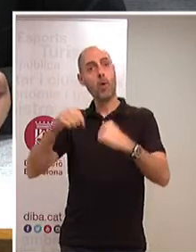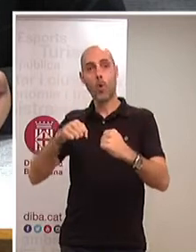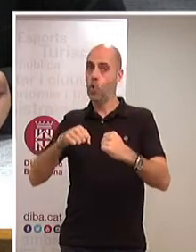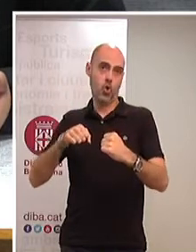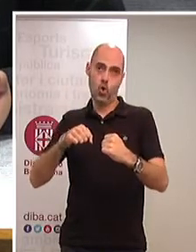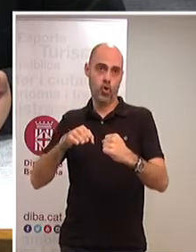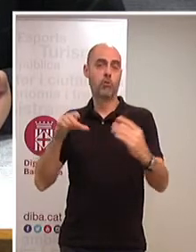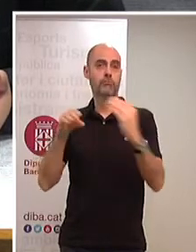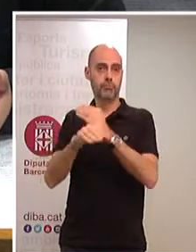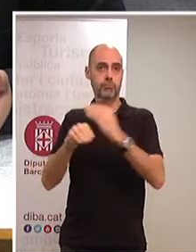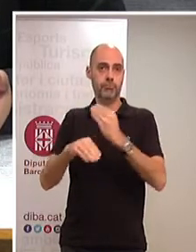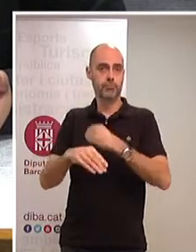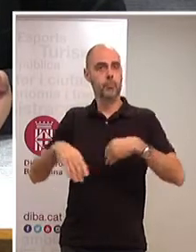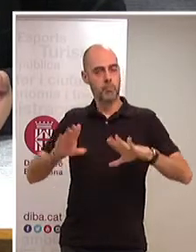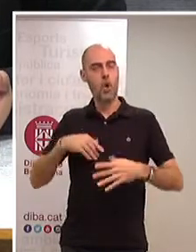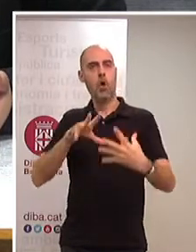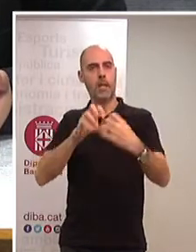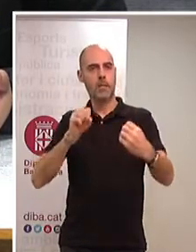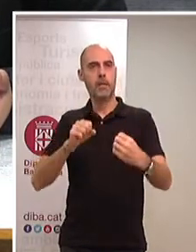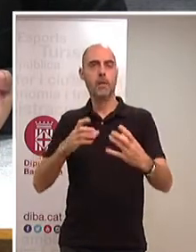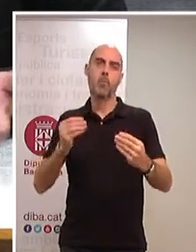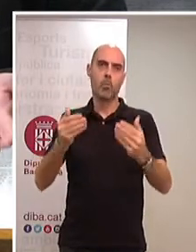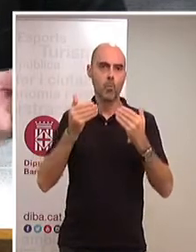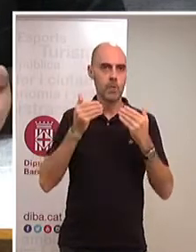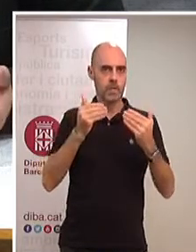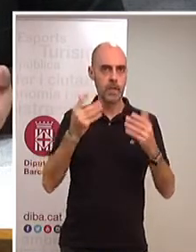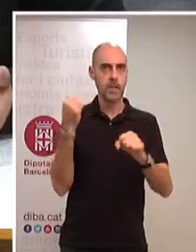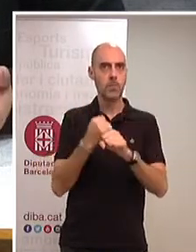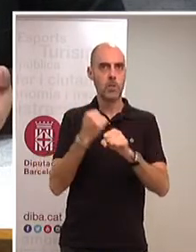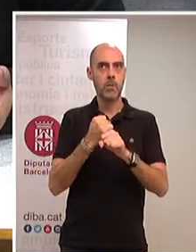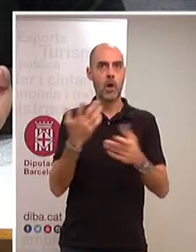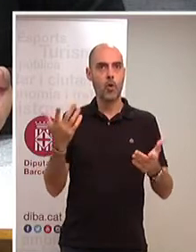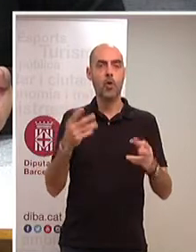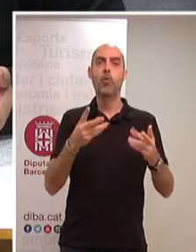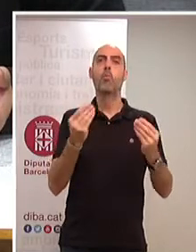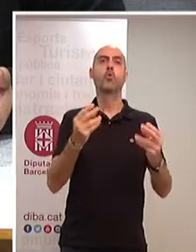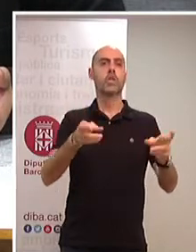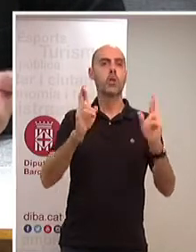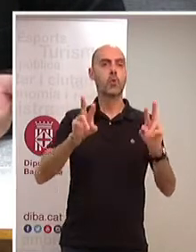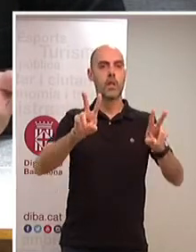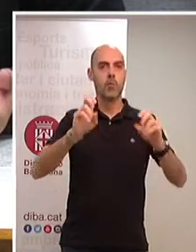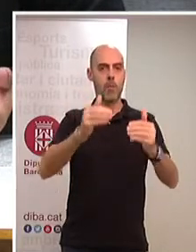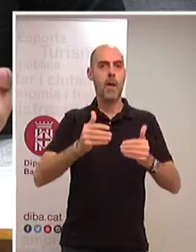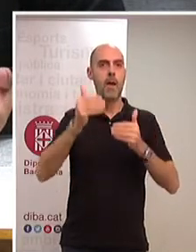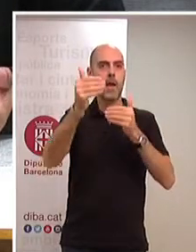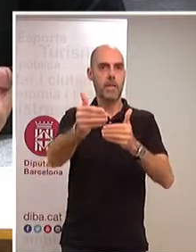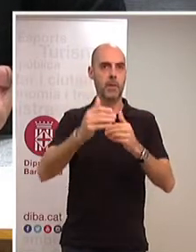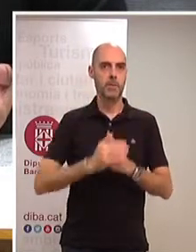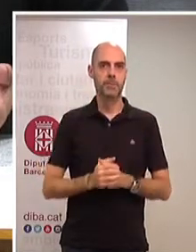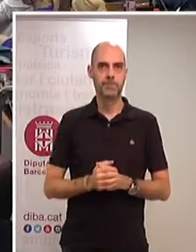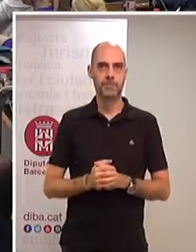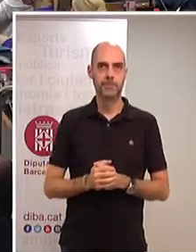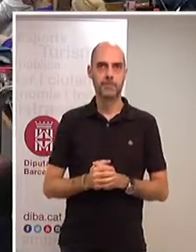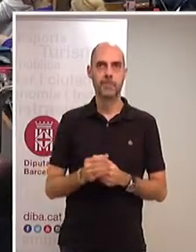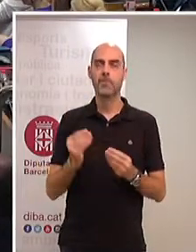Entendre'ns no vol dir sempre estar d'acord. Per tant, gràcies per la feina, sors i ensaix a la nova etapa i gràcies pel treball de tots i totes.